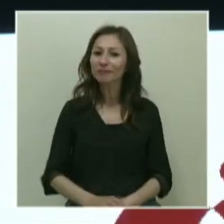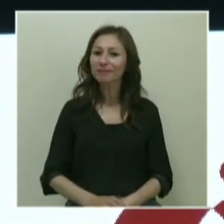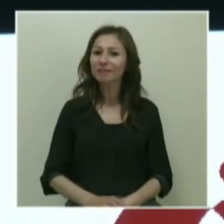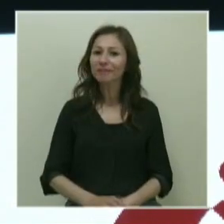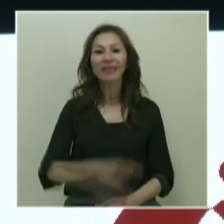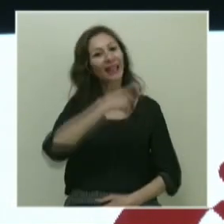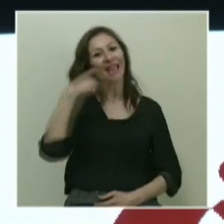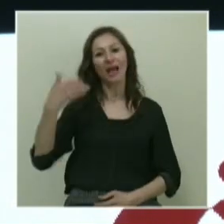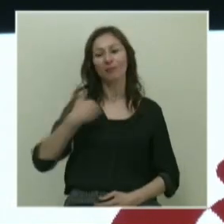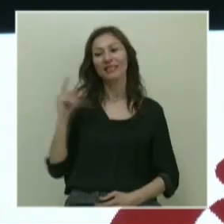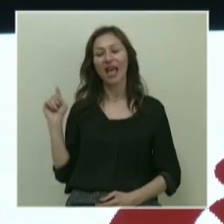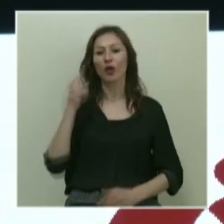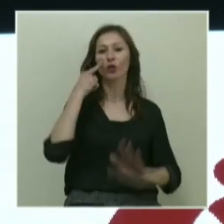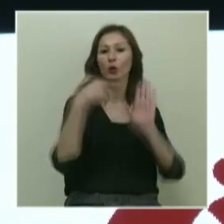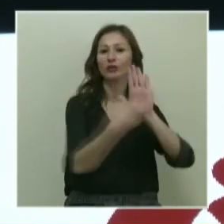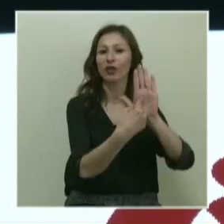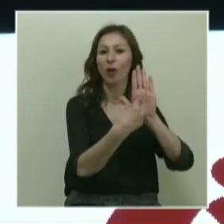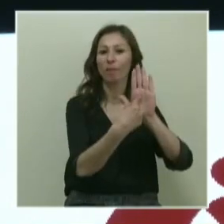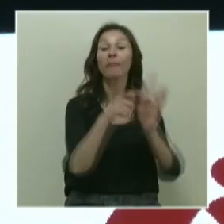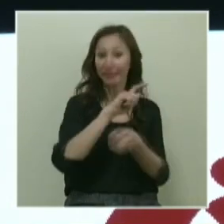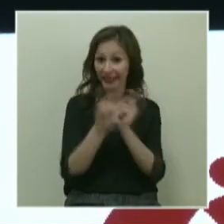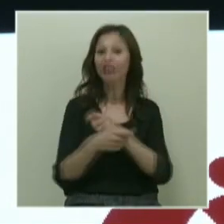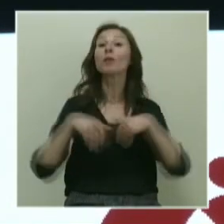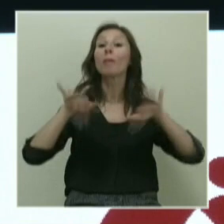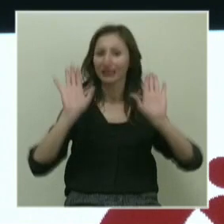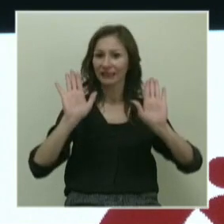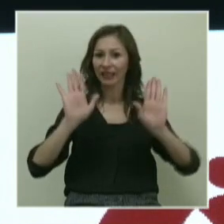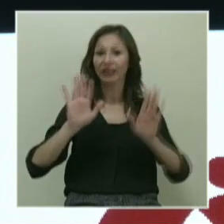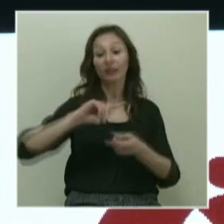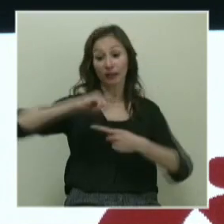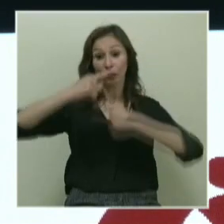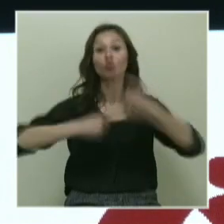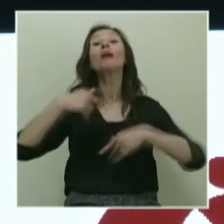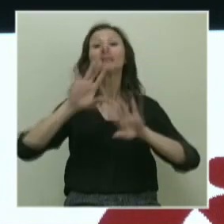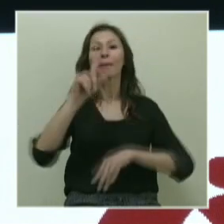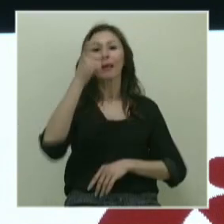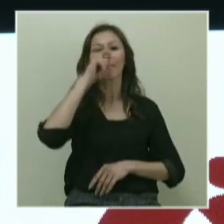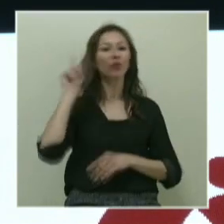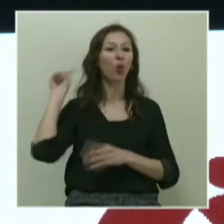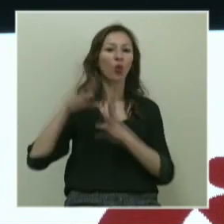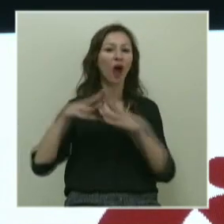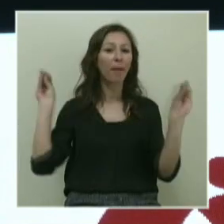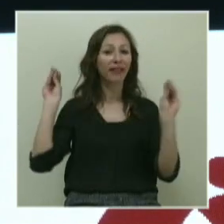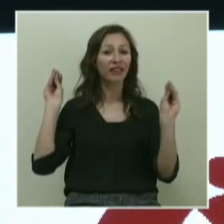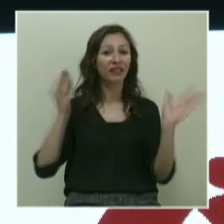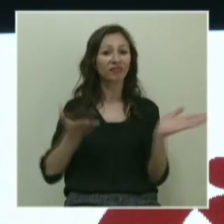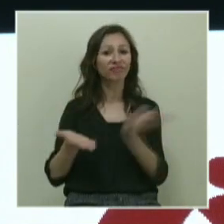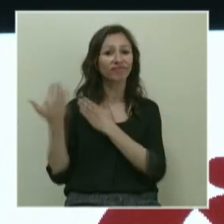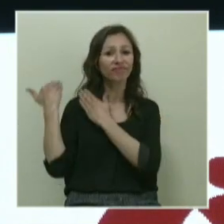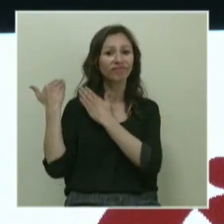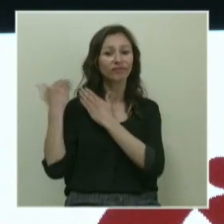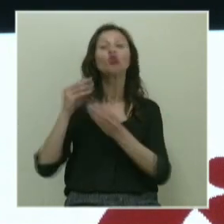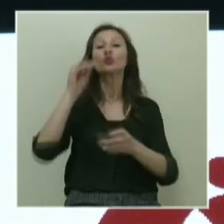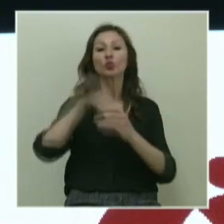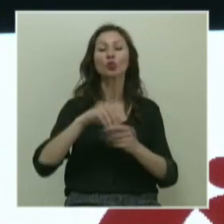Tarih bize bunu gösteriyor. Değişmezsek, dönüşmezsek bir imparatorluğu kaybettik. Sorum,